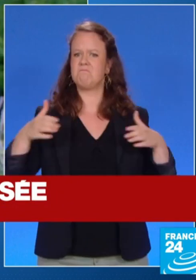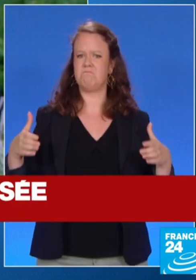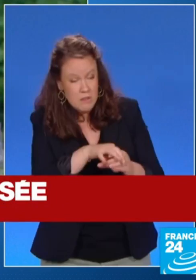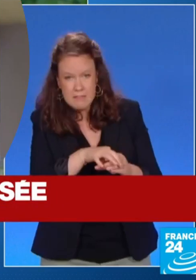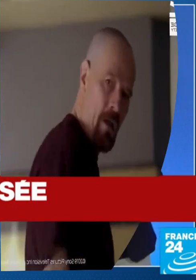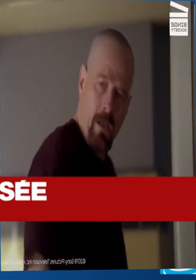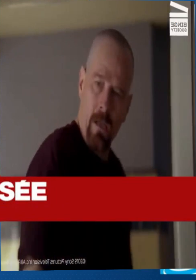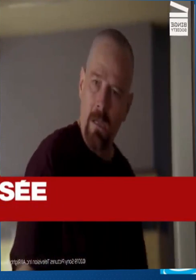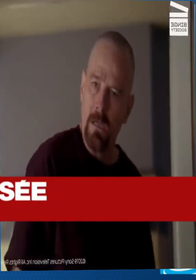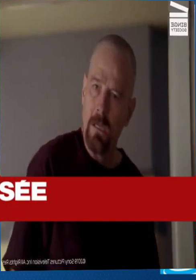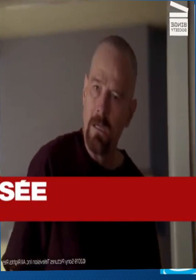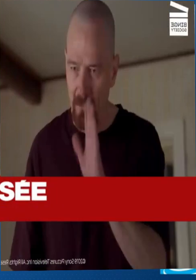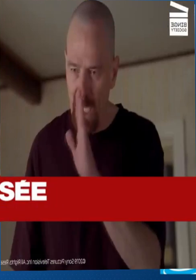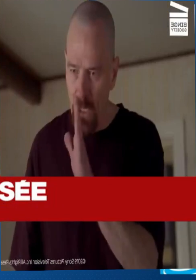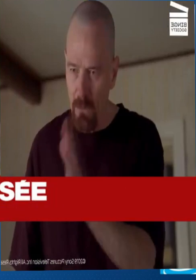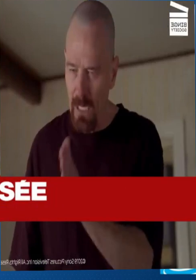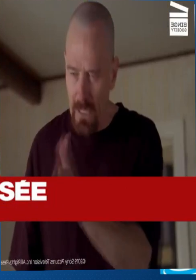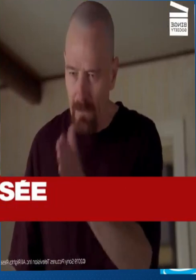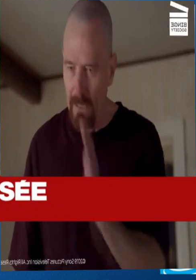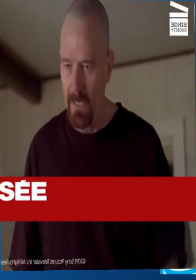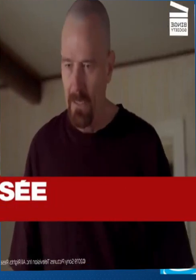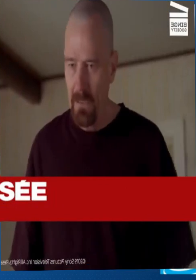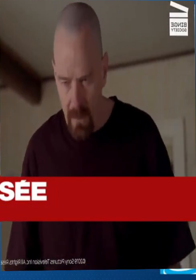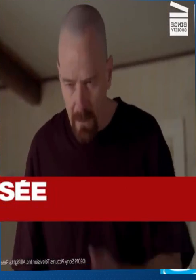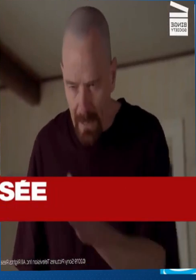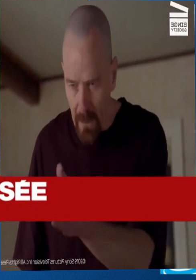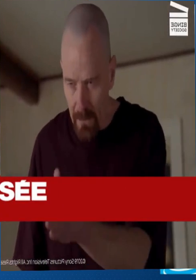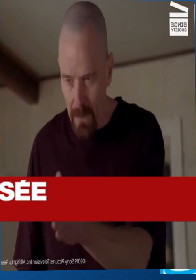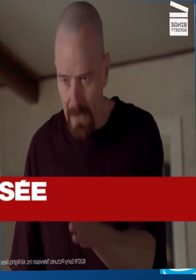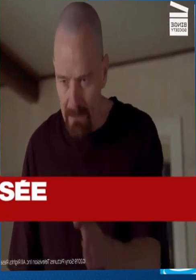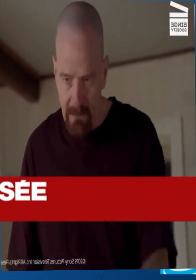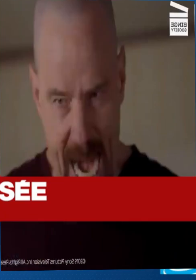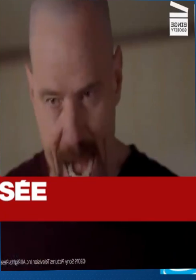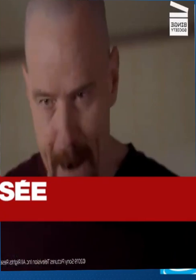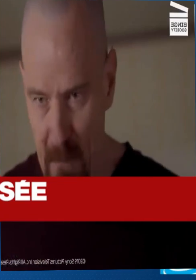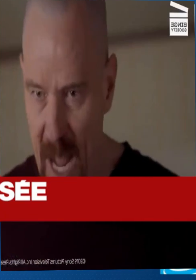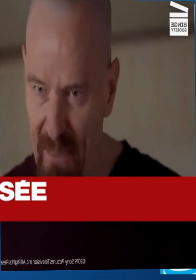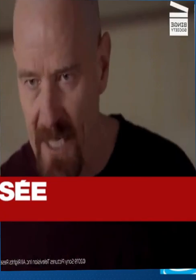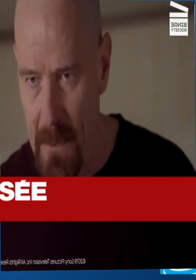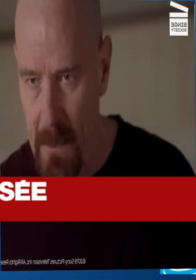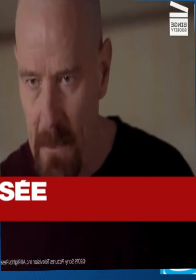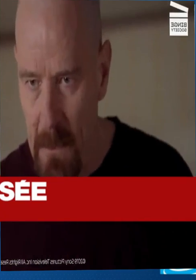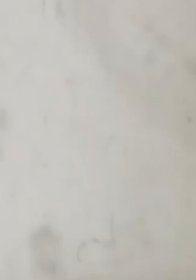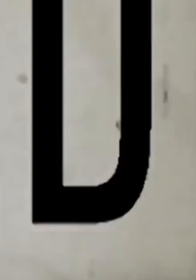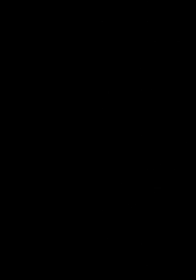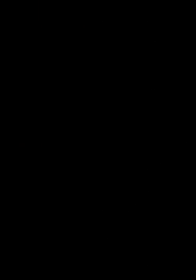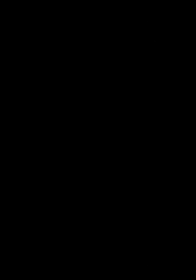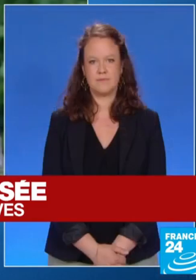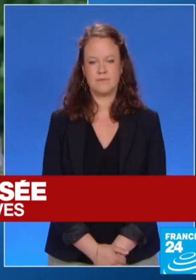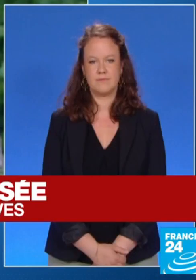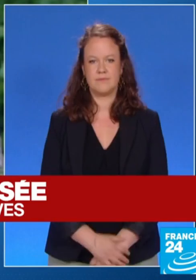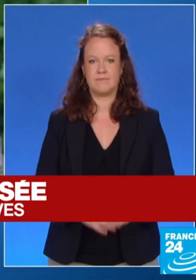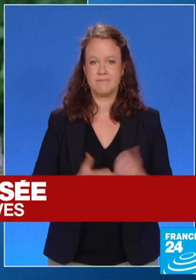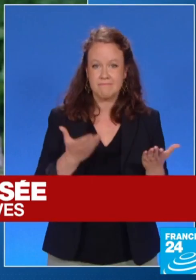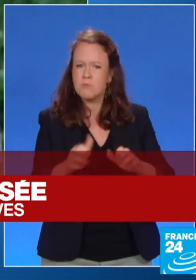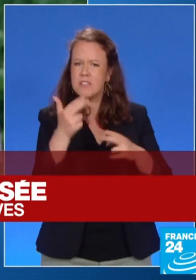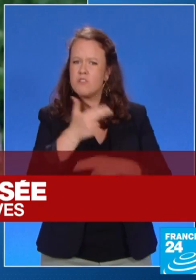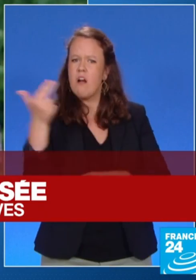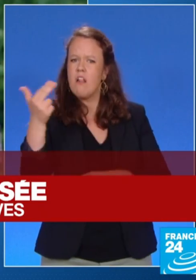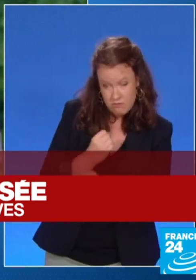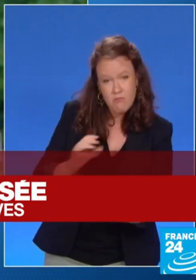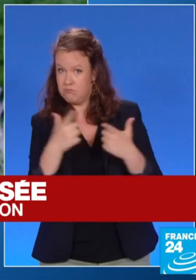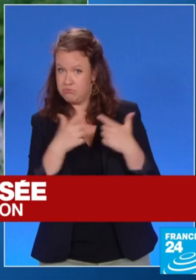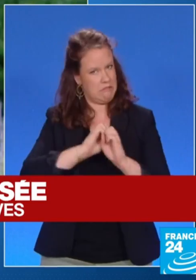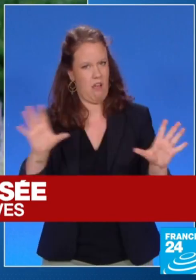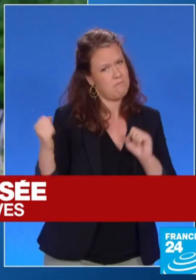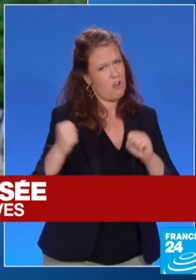je suis la porte collective. Non, t'as pas compris. Alors laisse-moi t'expliquer. C'est moi la porte. Françaises, Français, vos